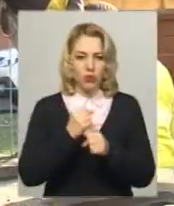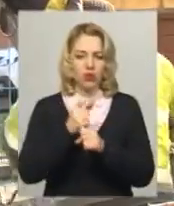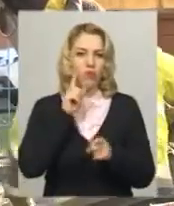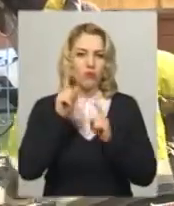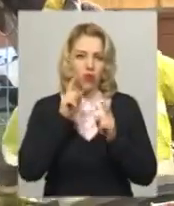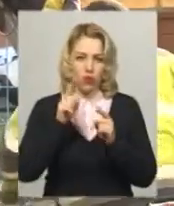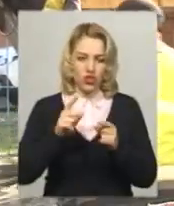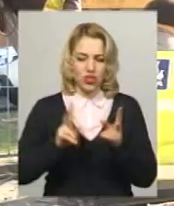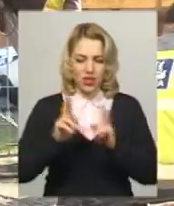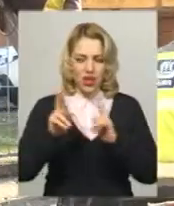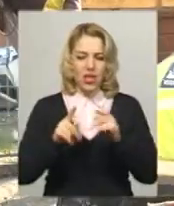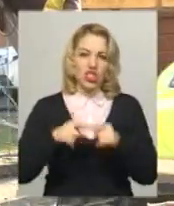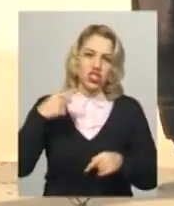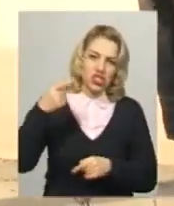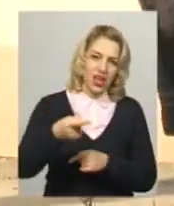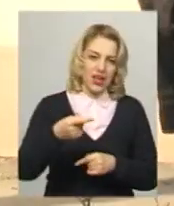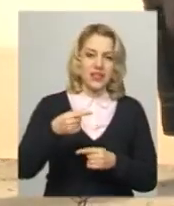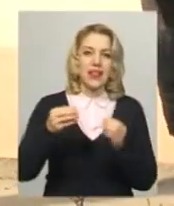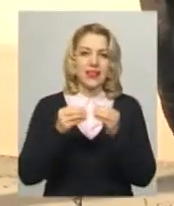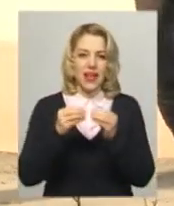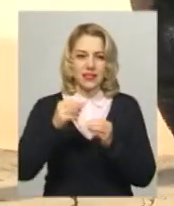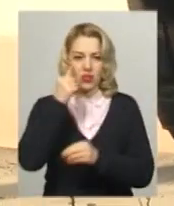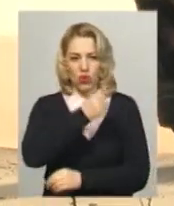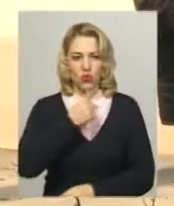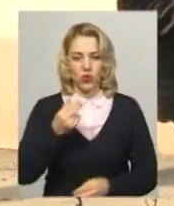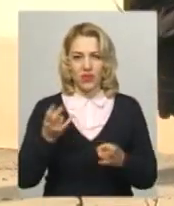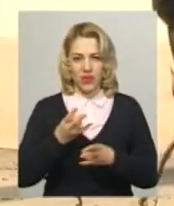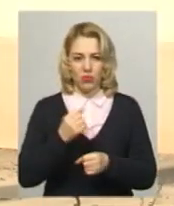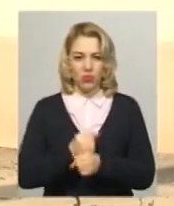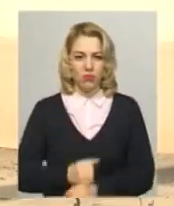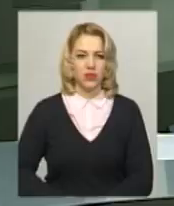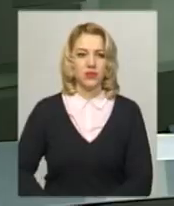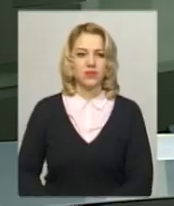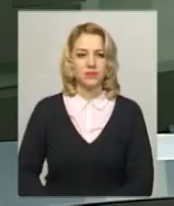10 років. Анастасія Олексюк, Олександр Горішевський, Віктор Кривий, Новини, Поділля, Центр.